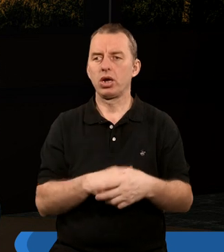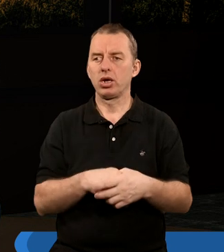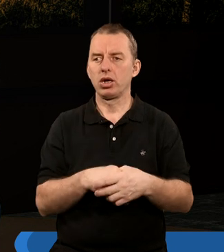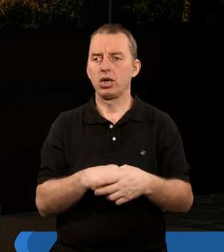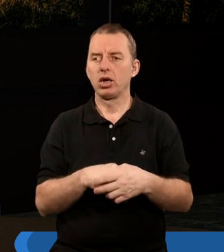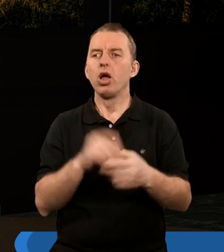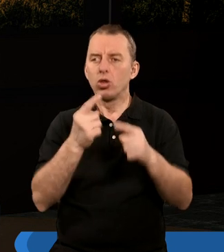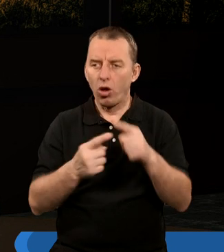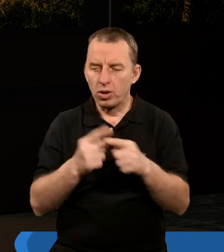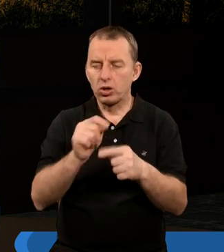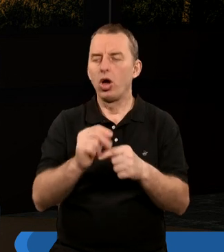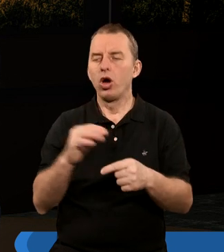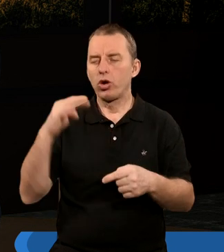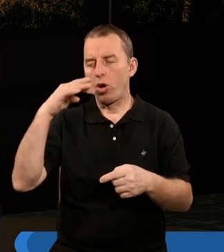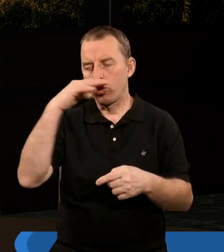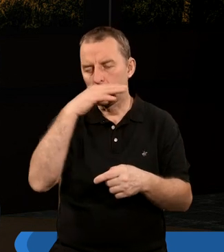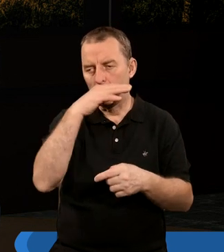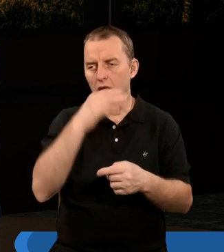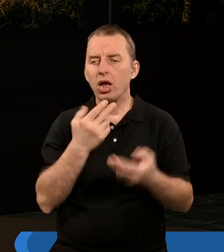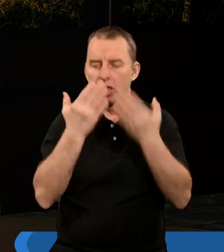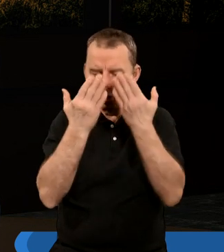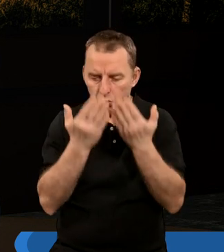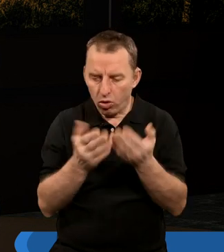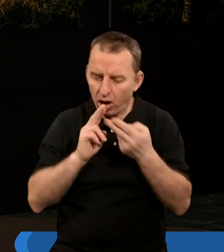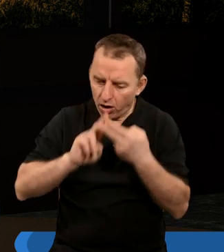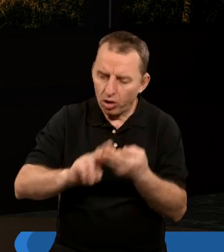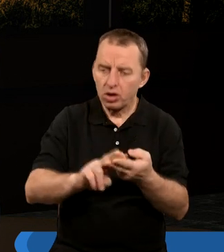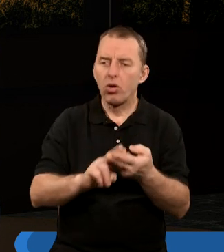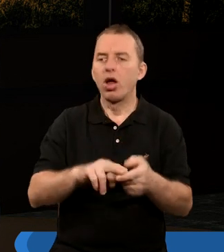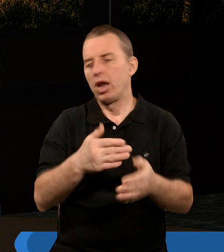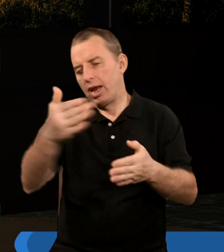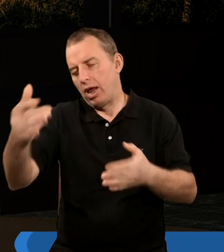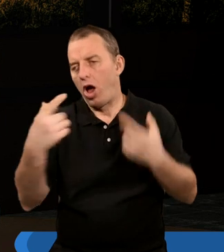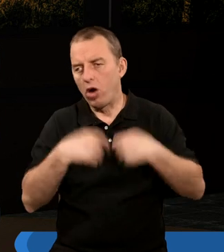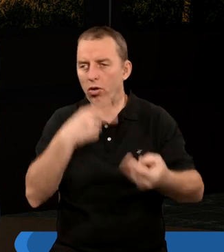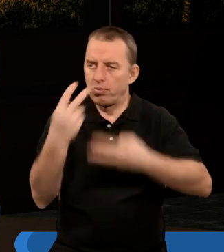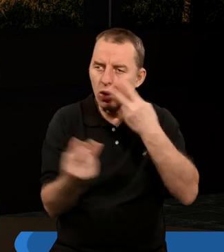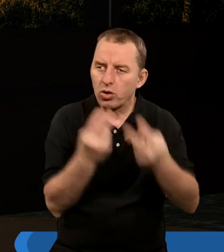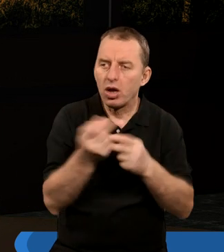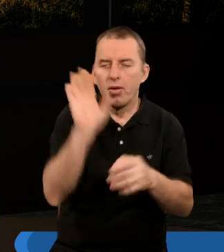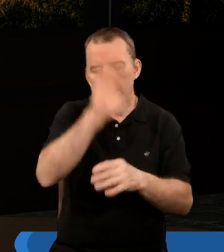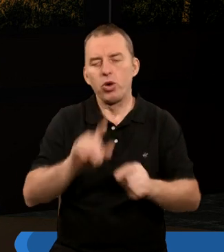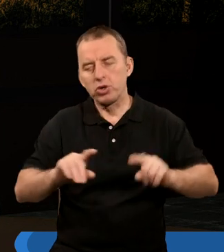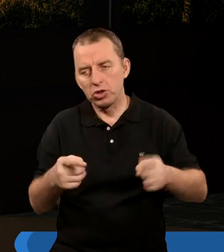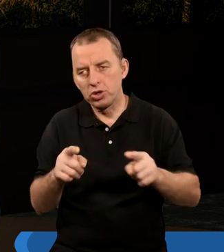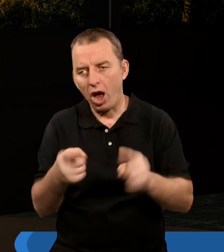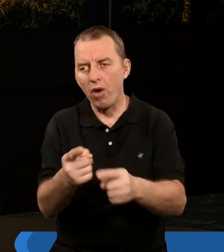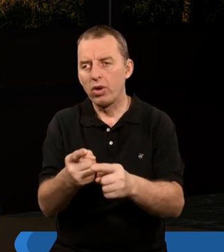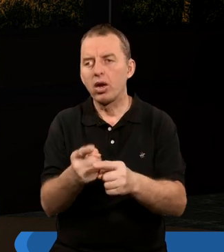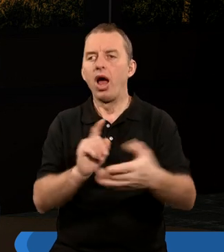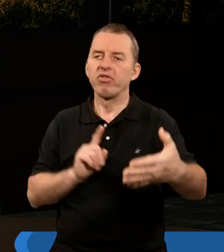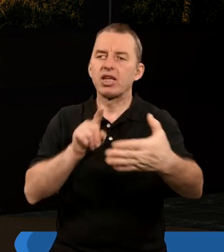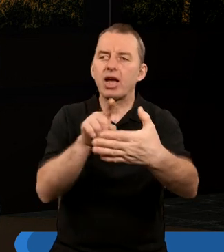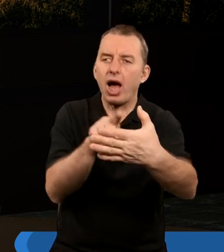I dopiero to rozczarowanie skłoniło do kolejnych poszukiwań, ale także pewnej Bożej interwencji, żeby